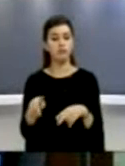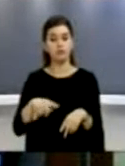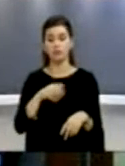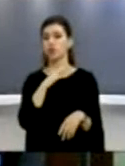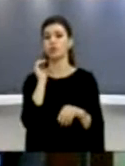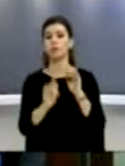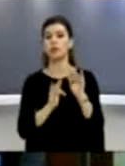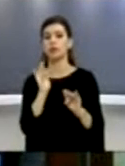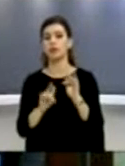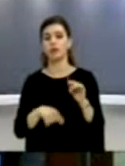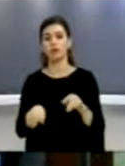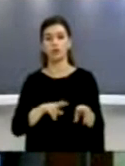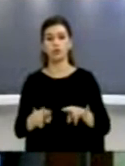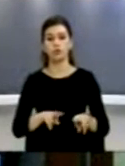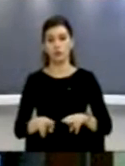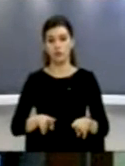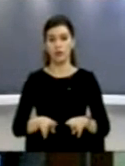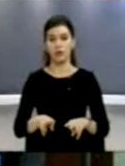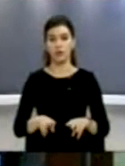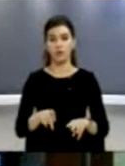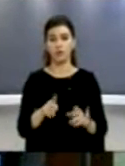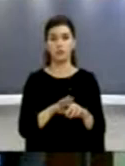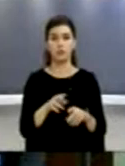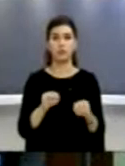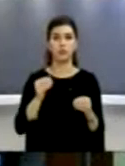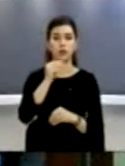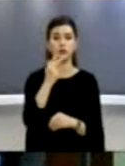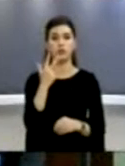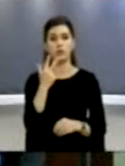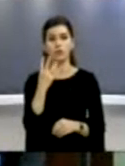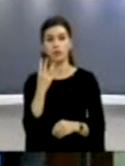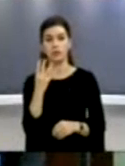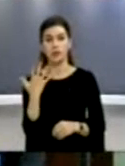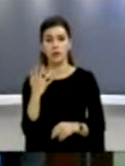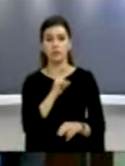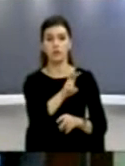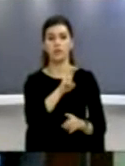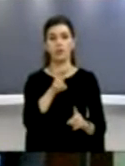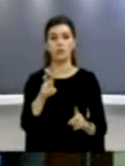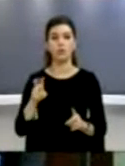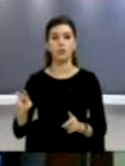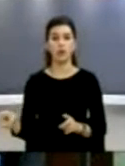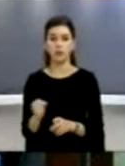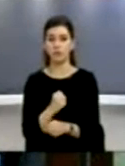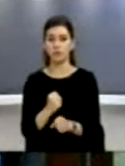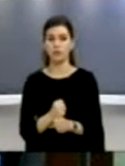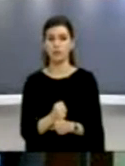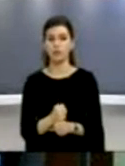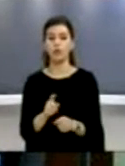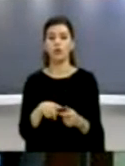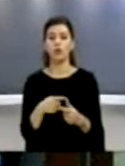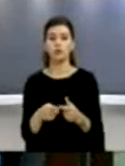gjyçtarët dhe prokurorët kam pasur më shumë se tri, katër e pez vendet tjera të punës, gjithashtë ligjerime në për